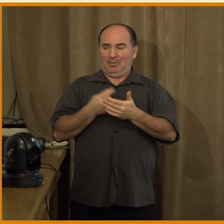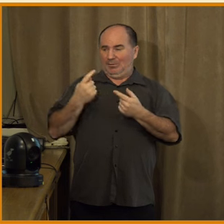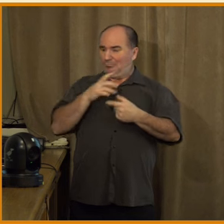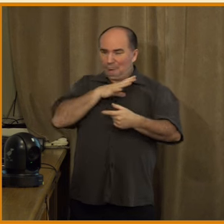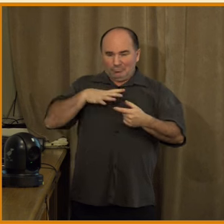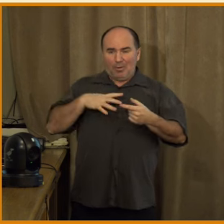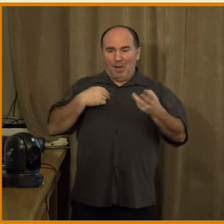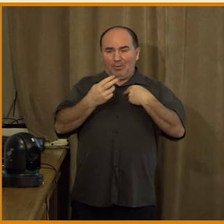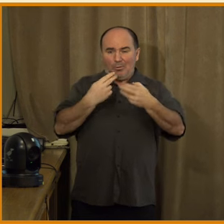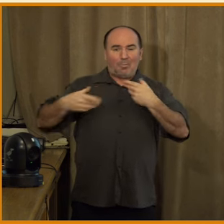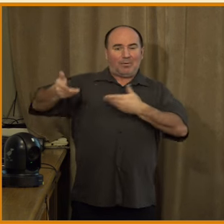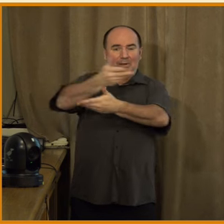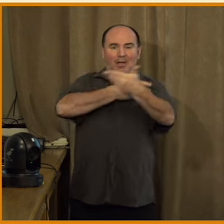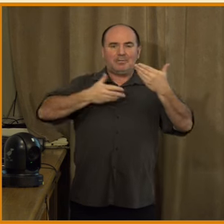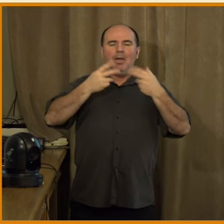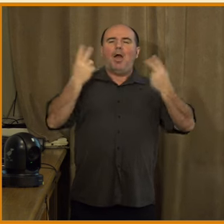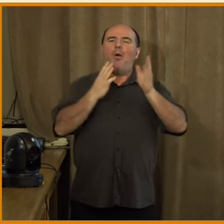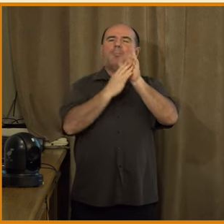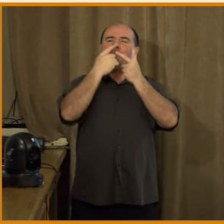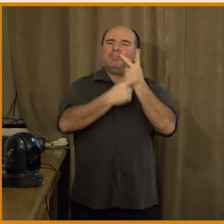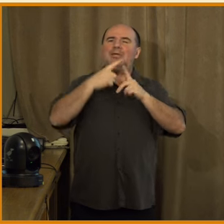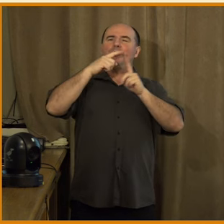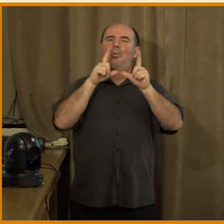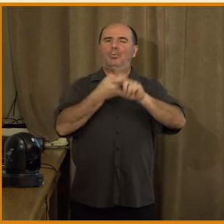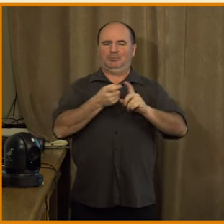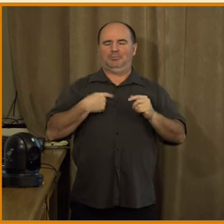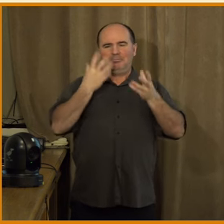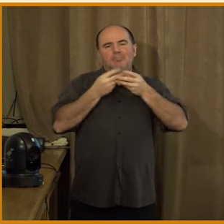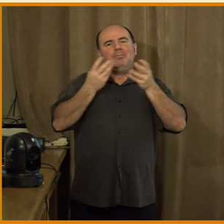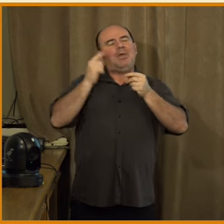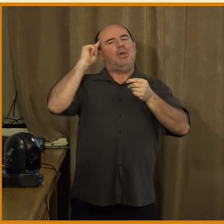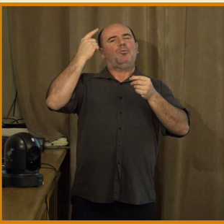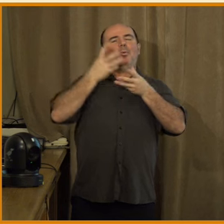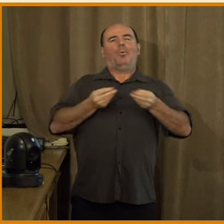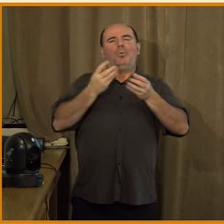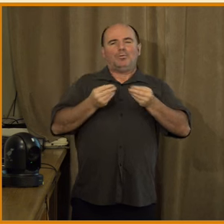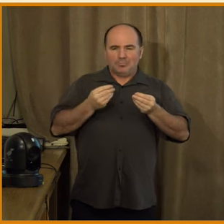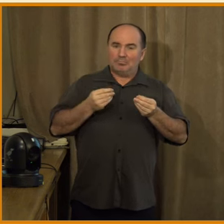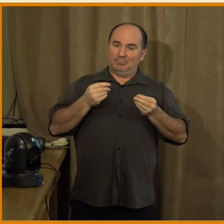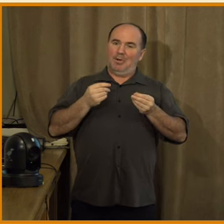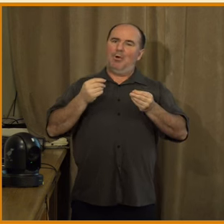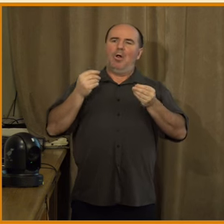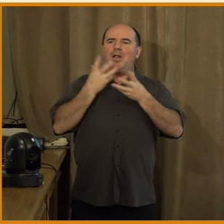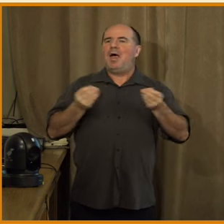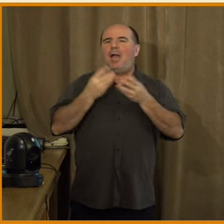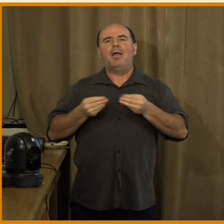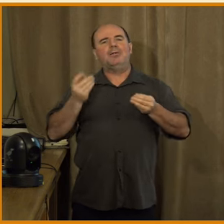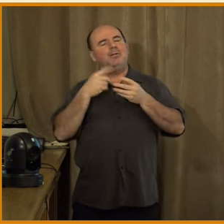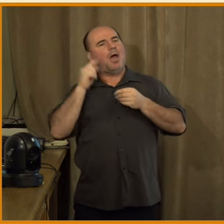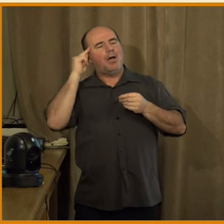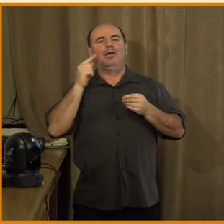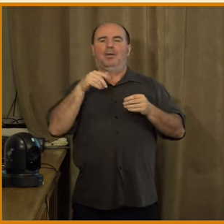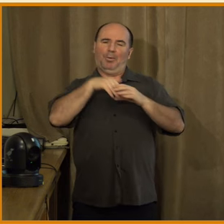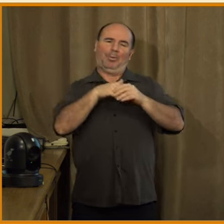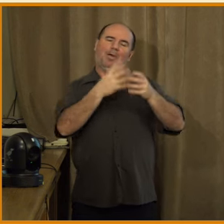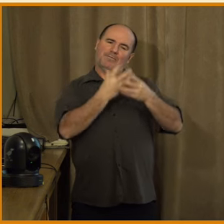mýty nebo na městské legendy, což znamená, že se na ně vlastně můžeme dívat jako na nějaké vyprávění, které v podstatě